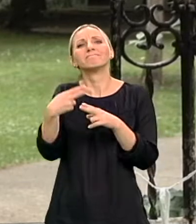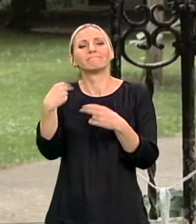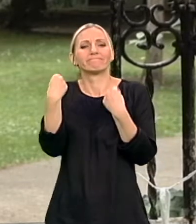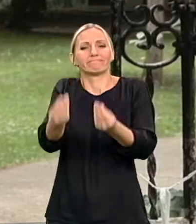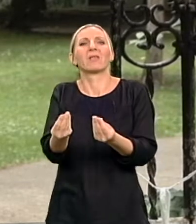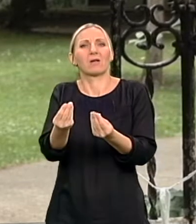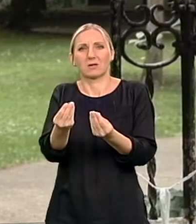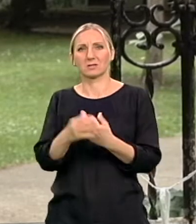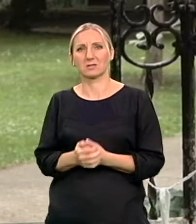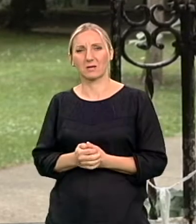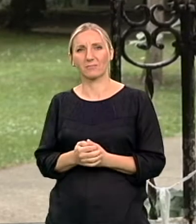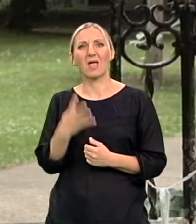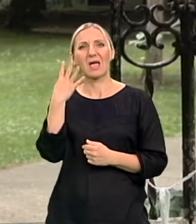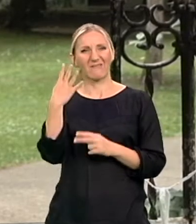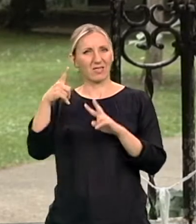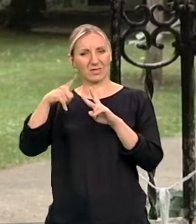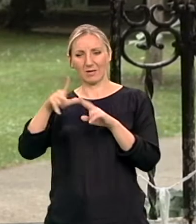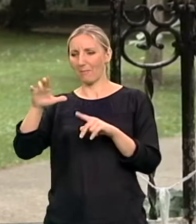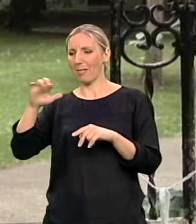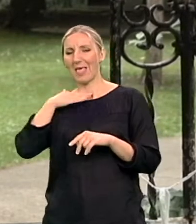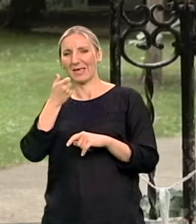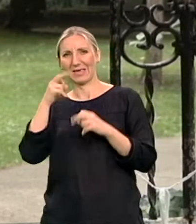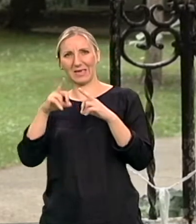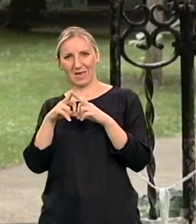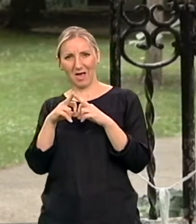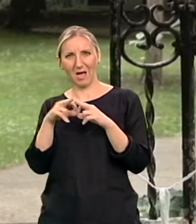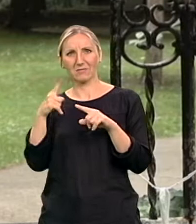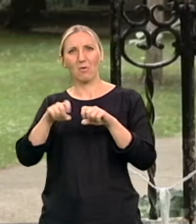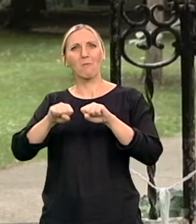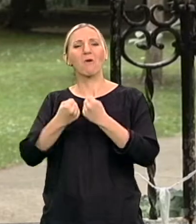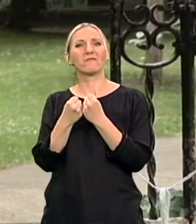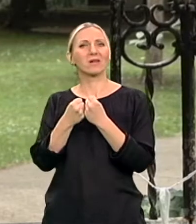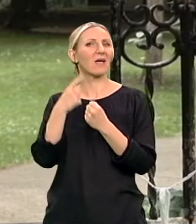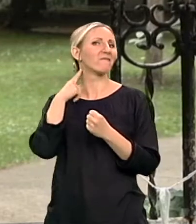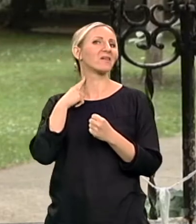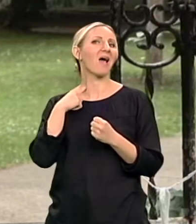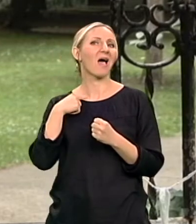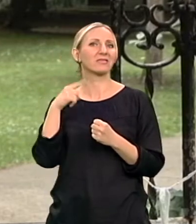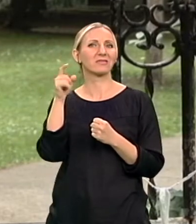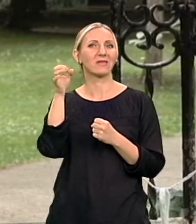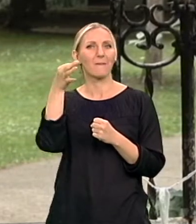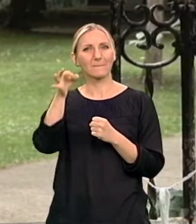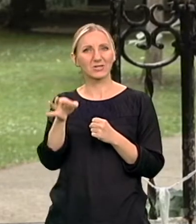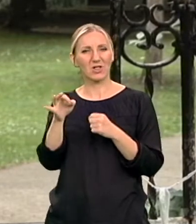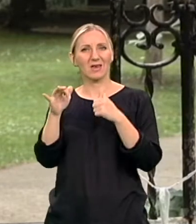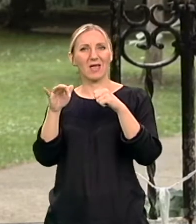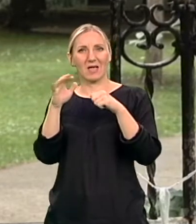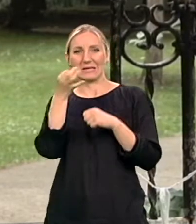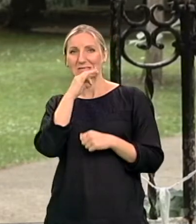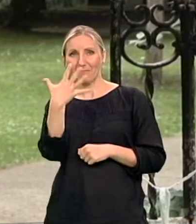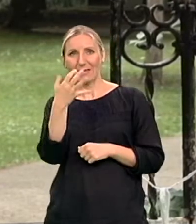Moja diagnoza je bila kvadriplegija. Usled povrede vratnih pršinova na nivou C5, C6